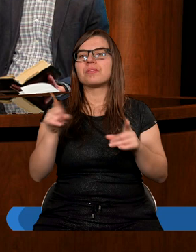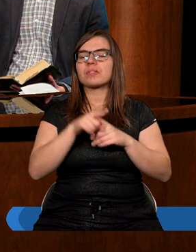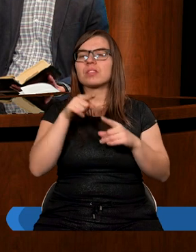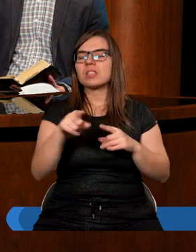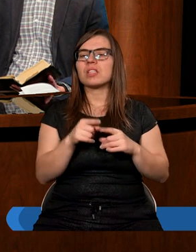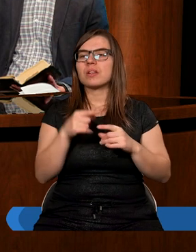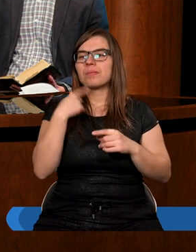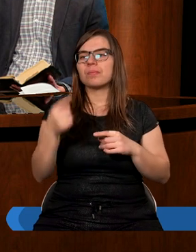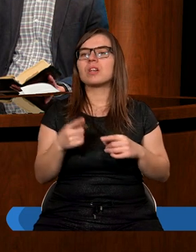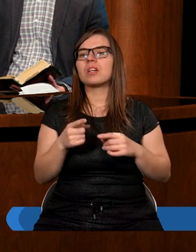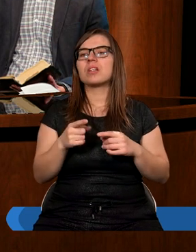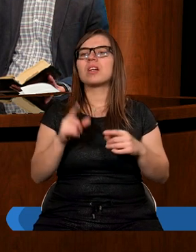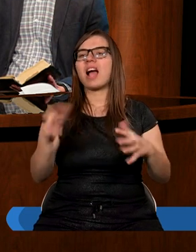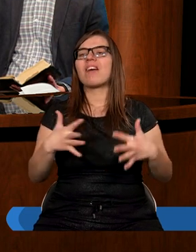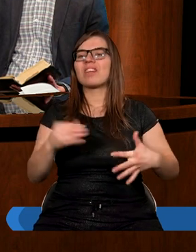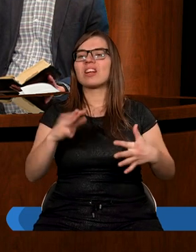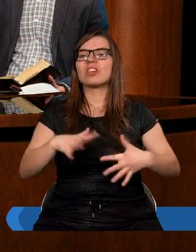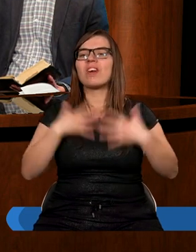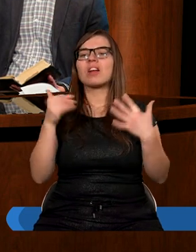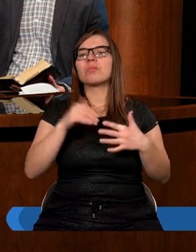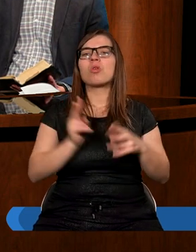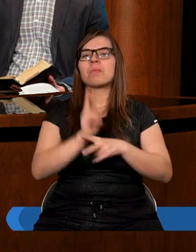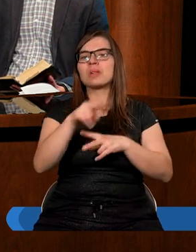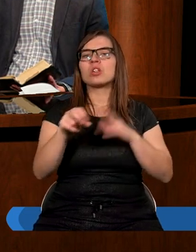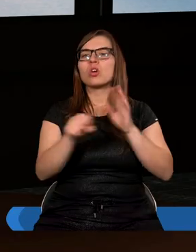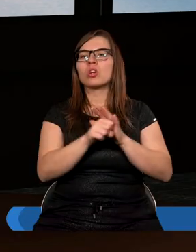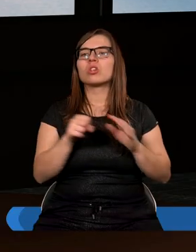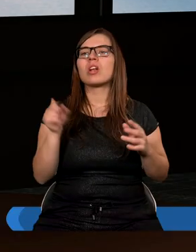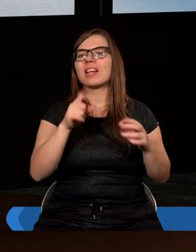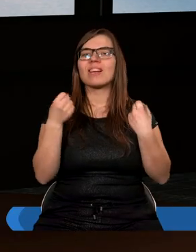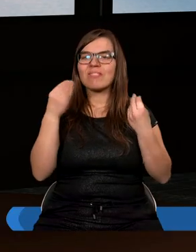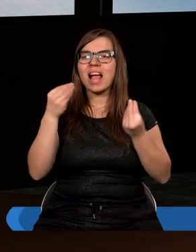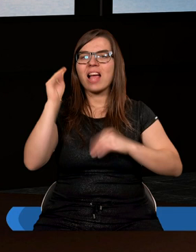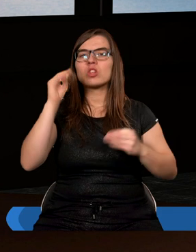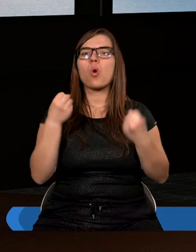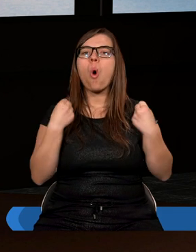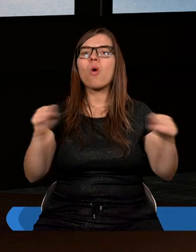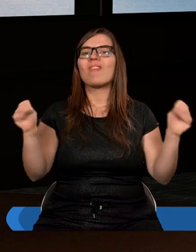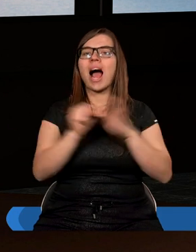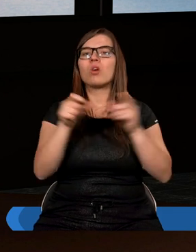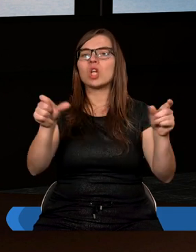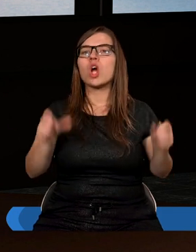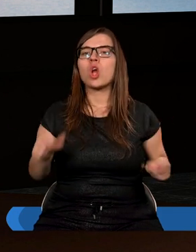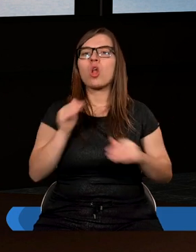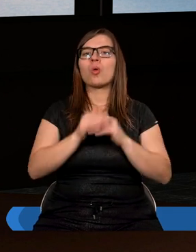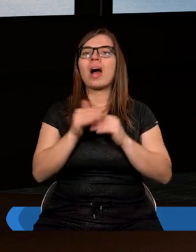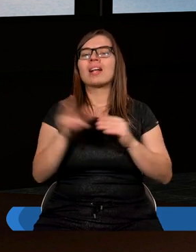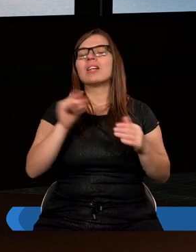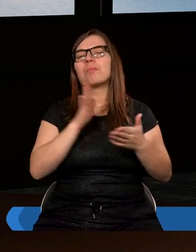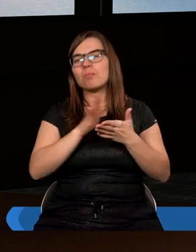tym fragmencie na mnie robi największe wrażenie, to to, że możemy przystąpić z ufną odwagą do tronu łaski, bo w momencie grzechu